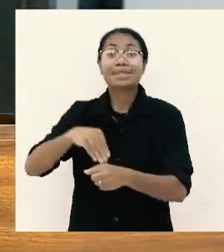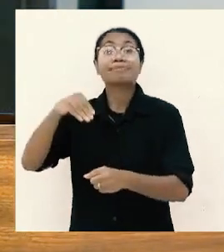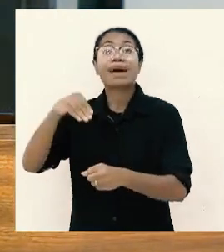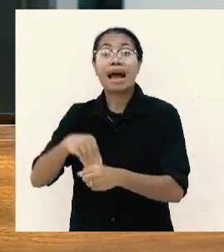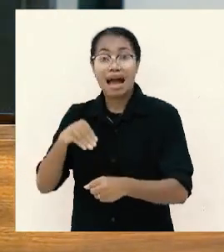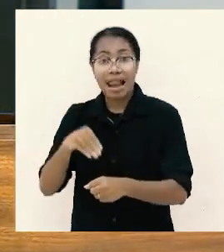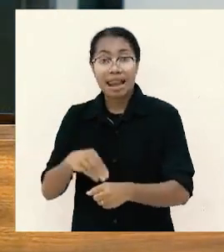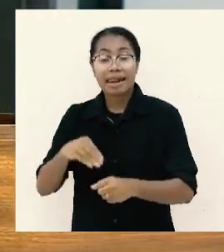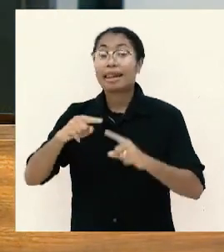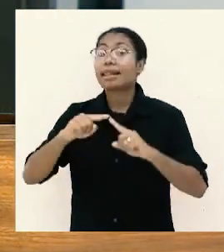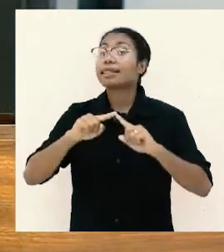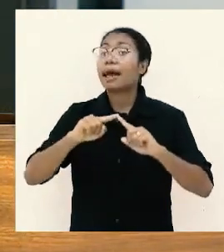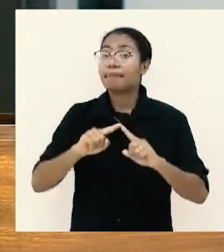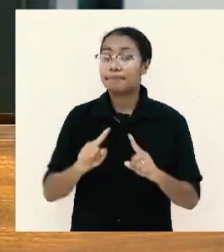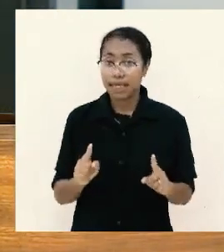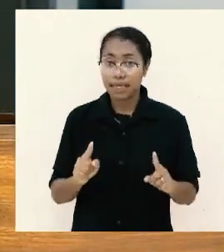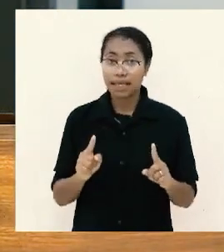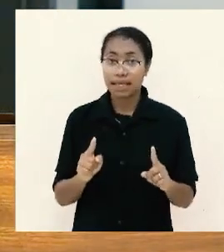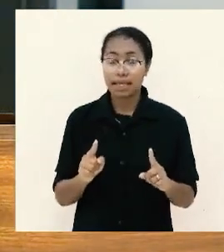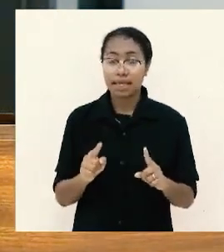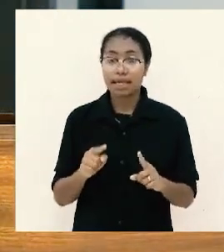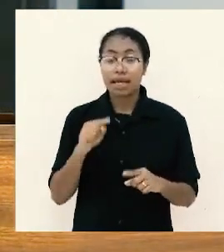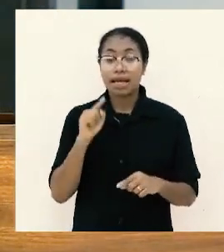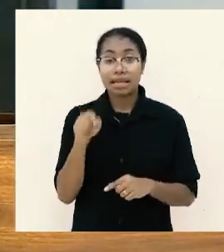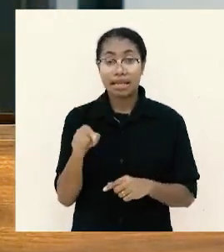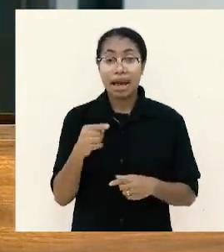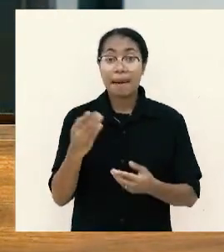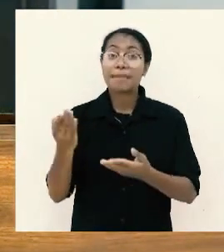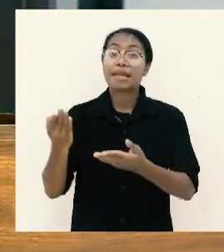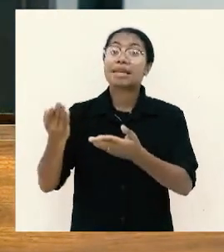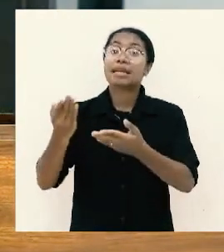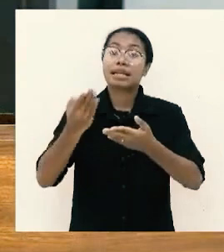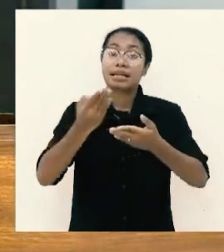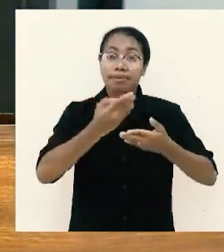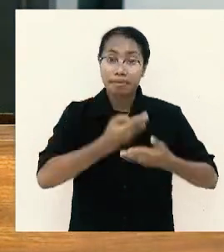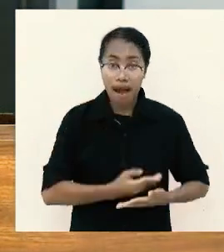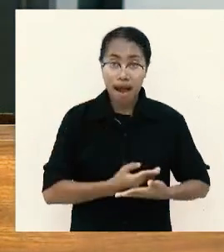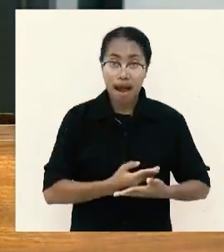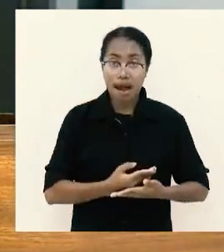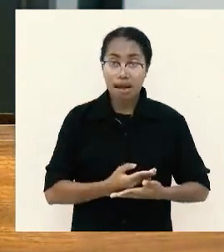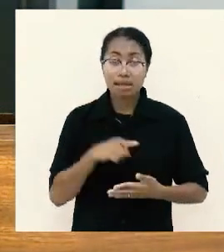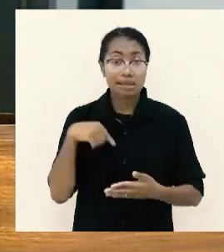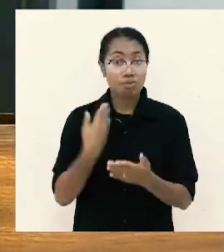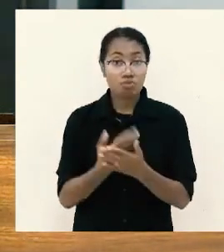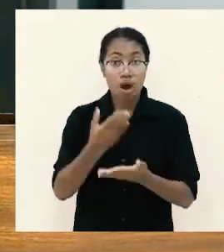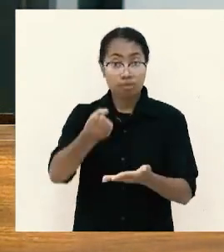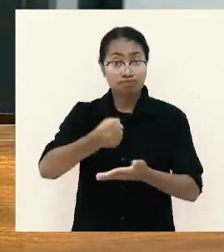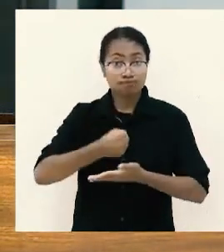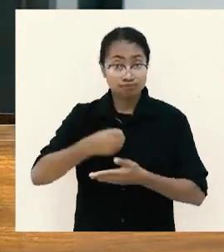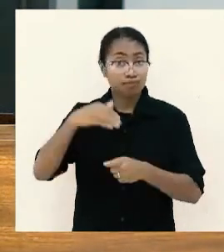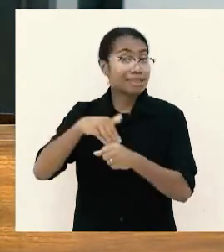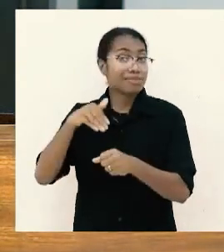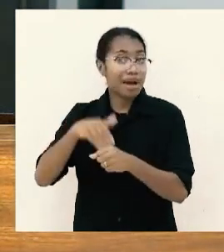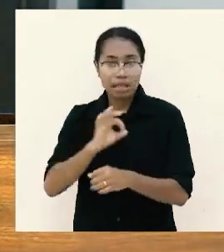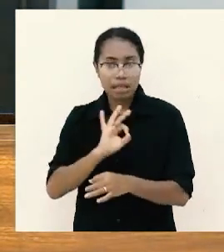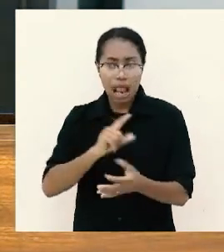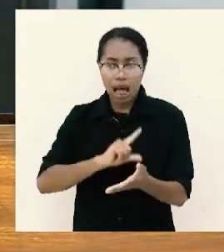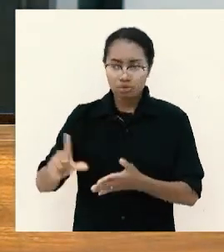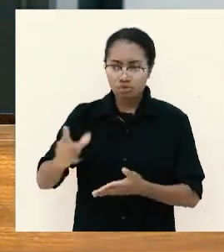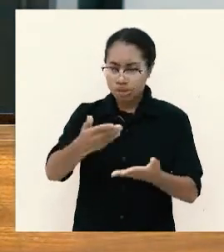tapi dia menerima persembahan tidak asal terima